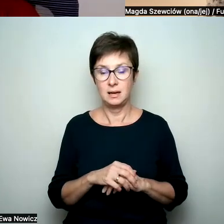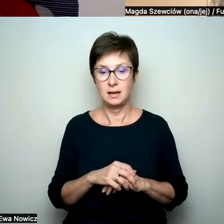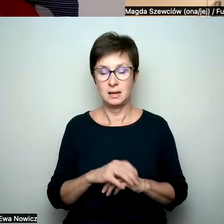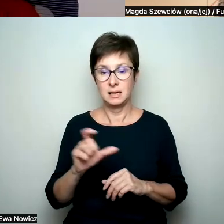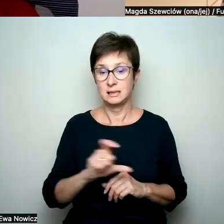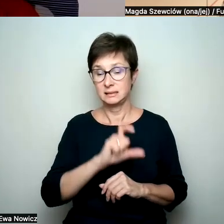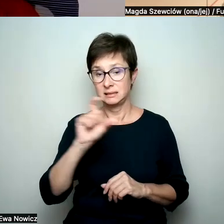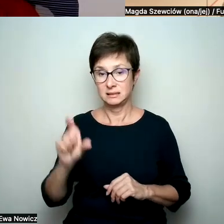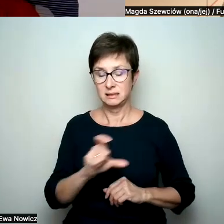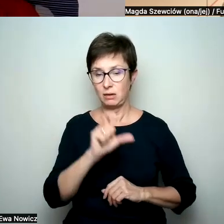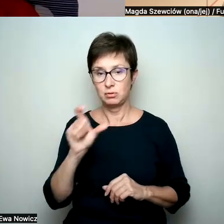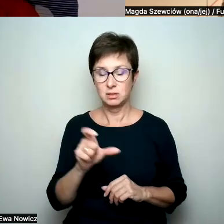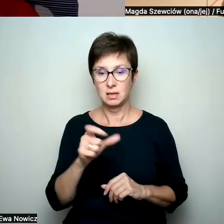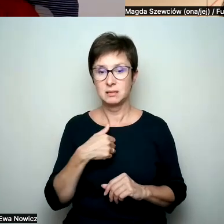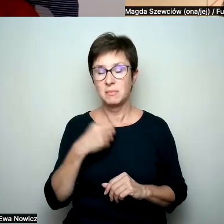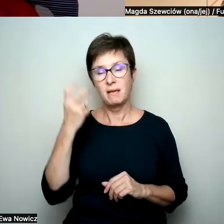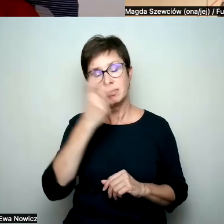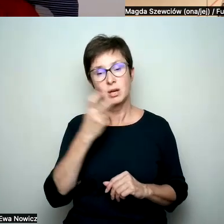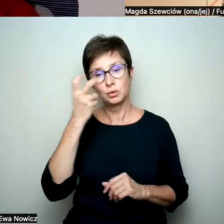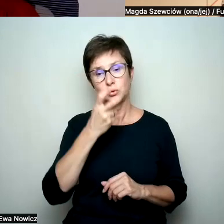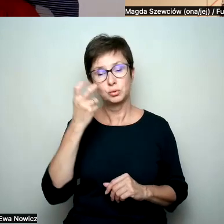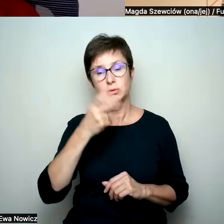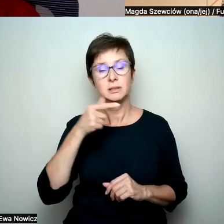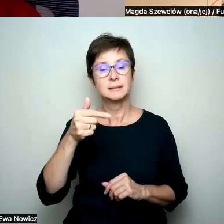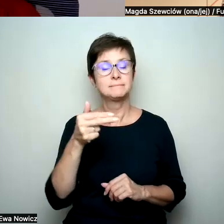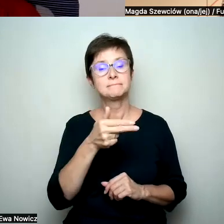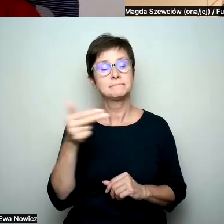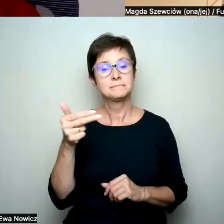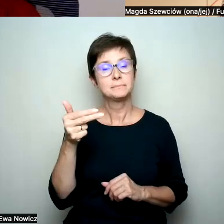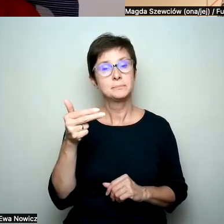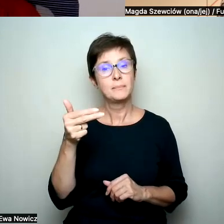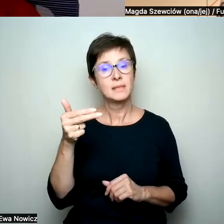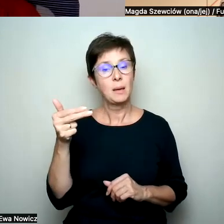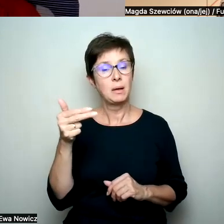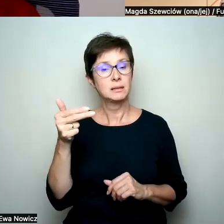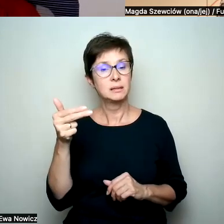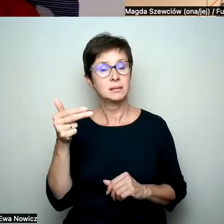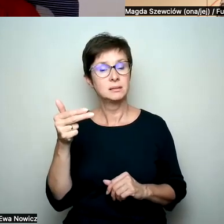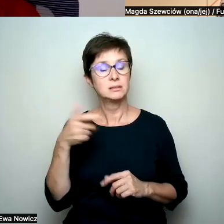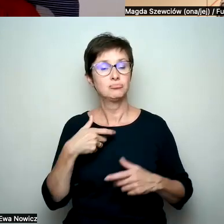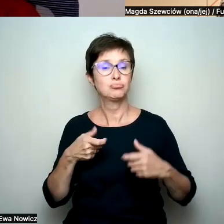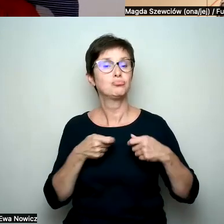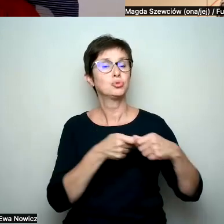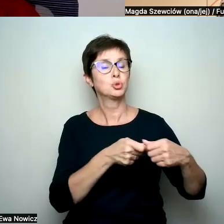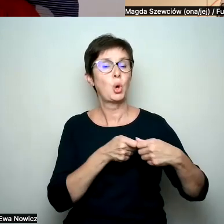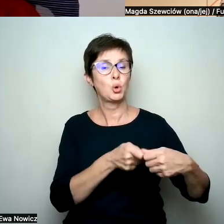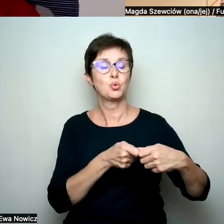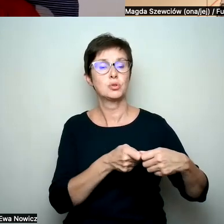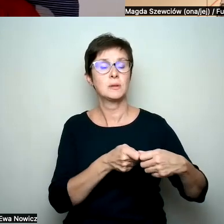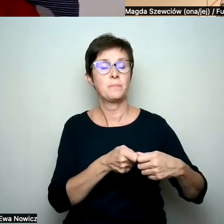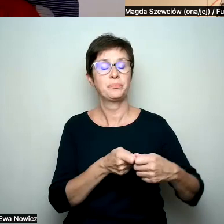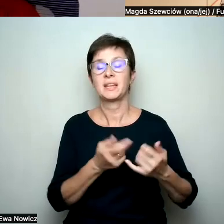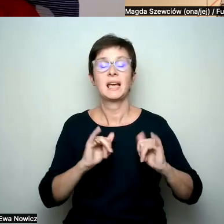czas interesuje ten taki kontekst związany z sojusznictwem. znaczy w jaki